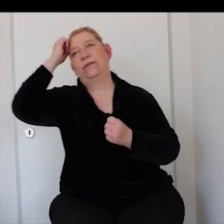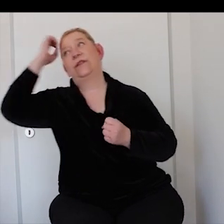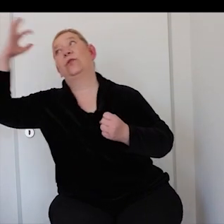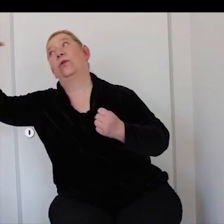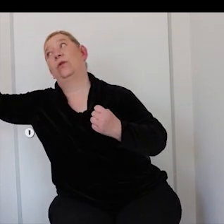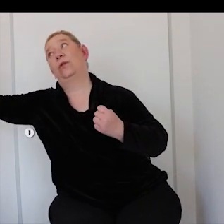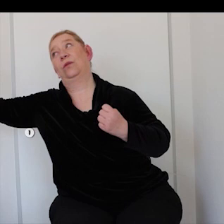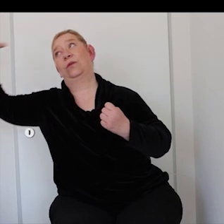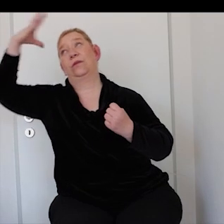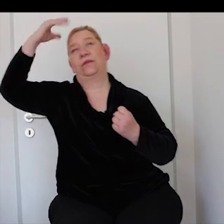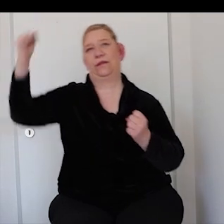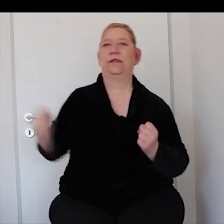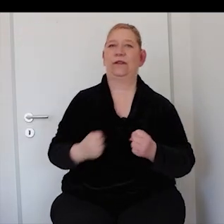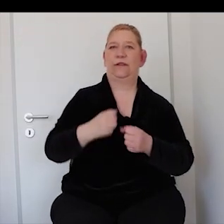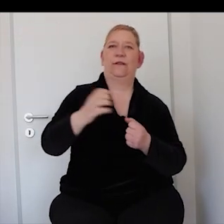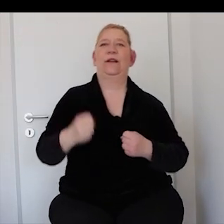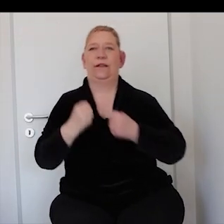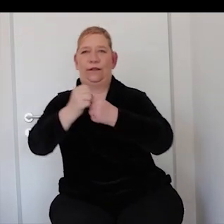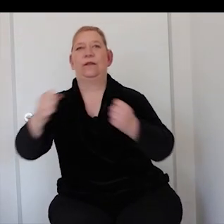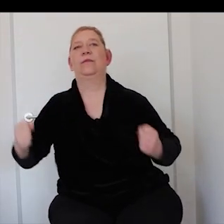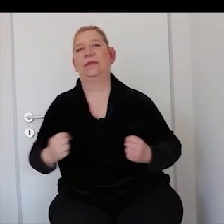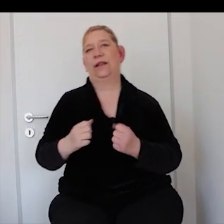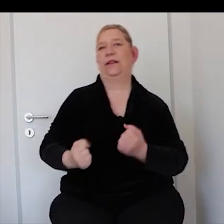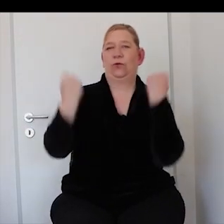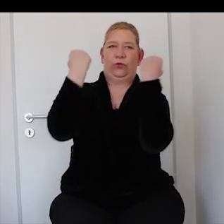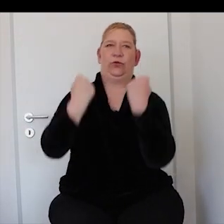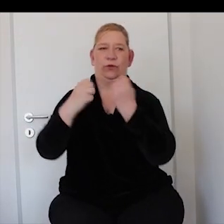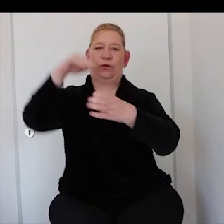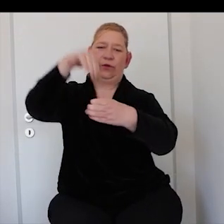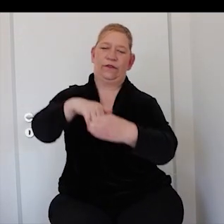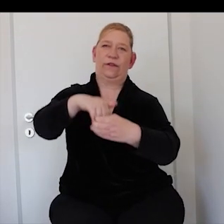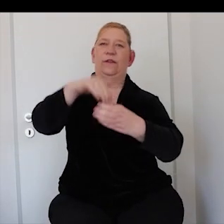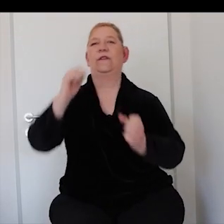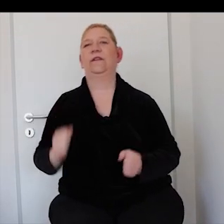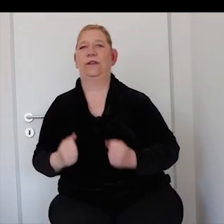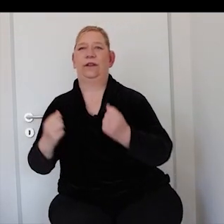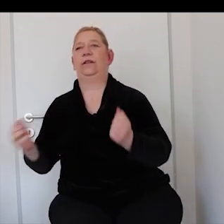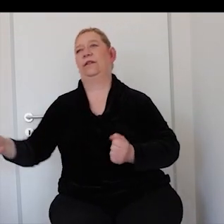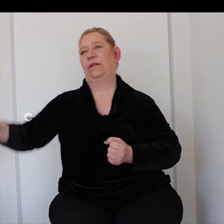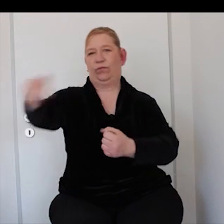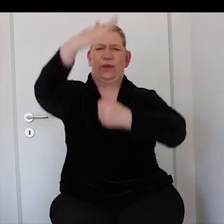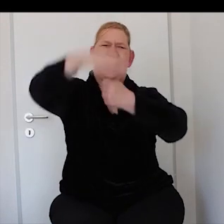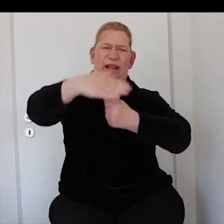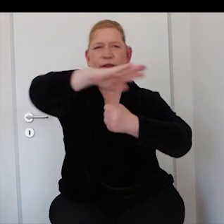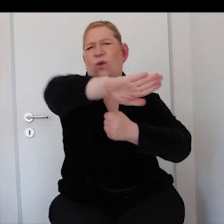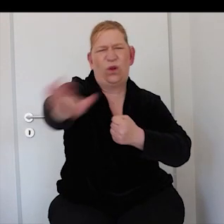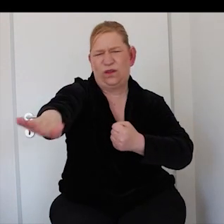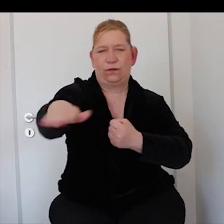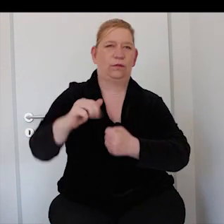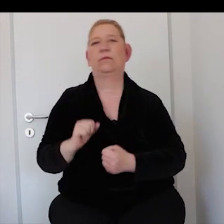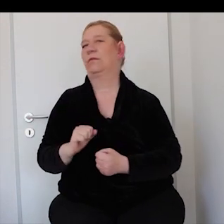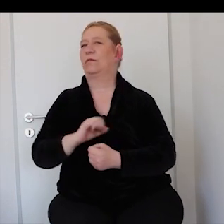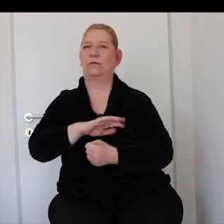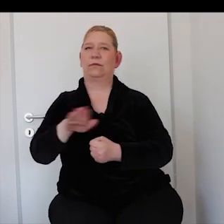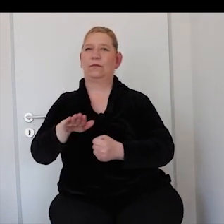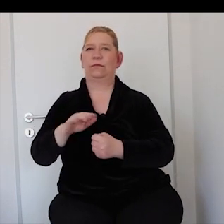Teilt mit uns diese Vision Wir brauchen alle mehr Inklusion All die Grenzen